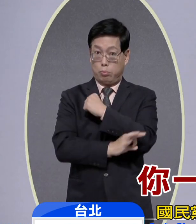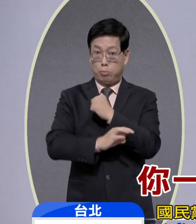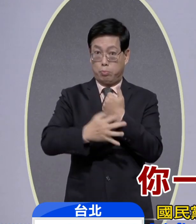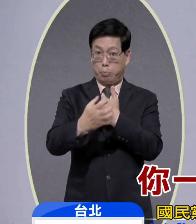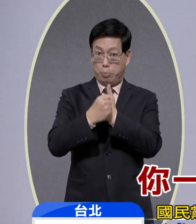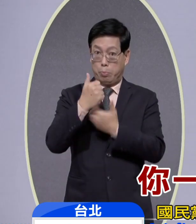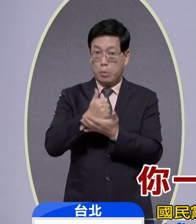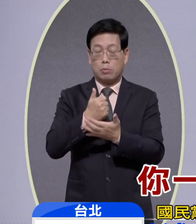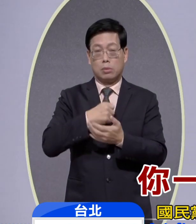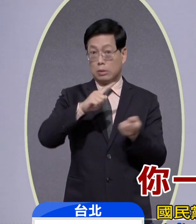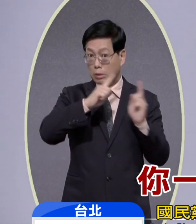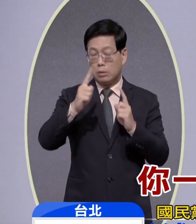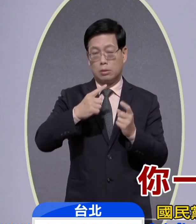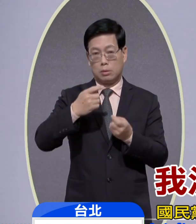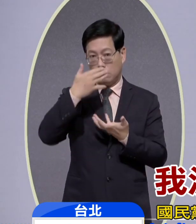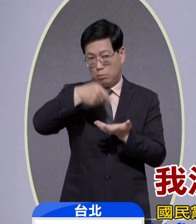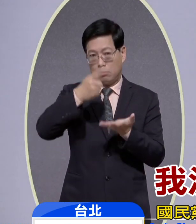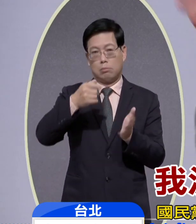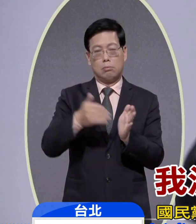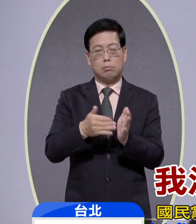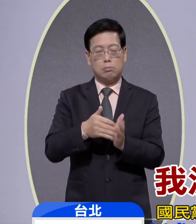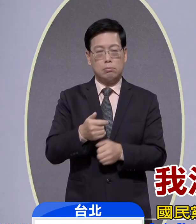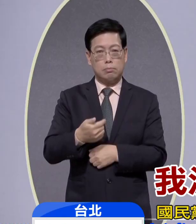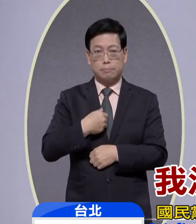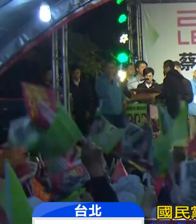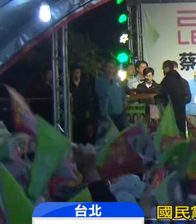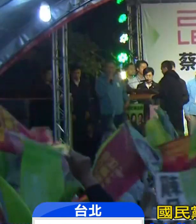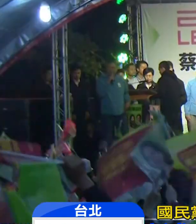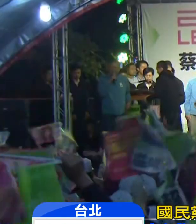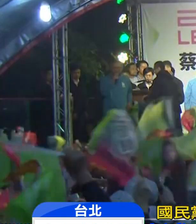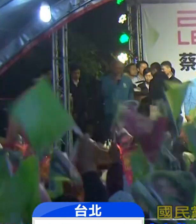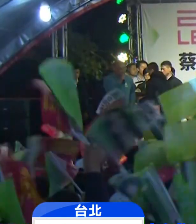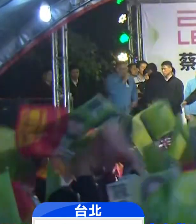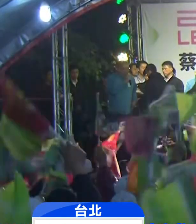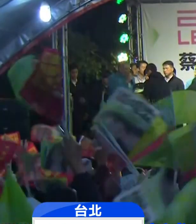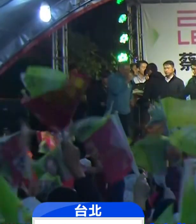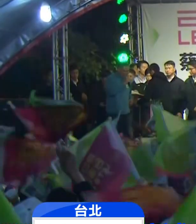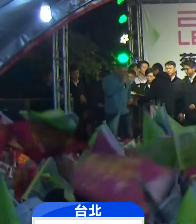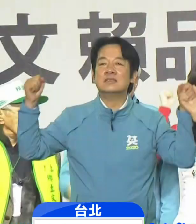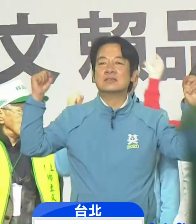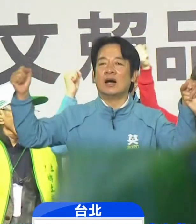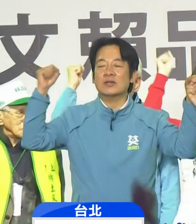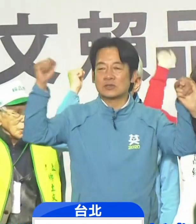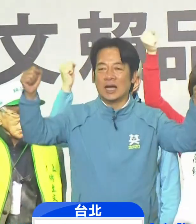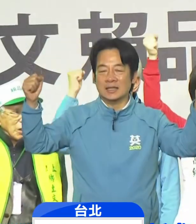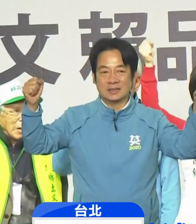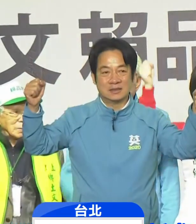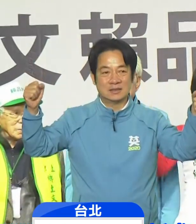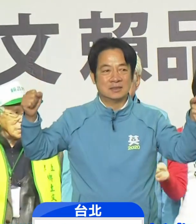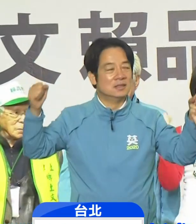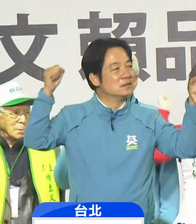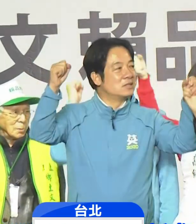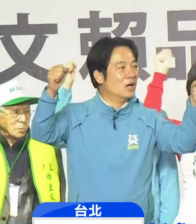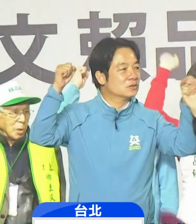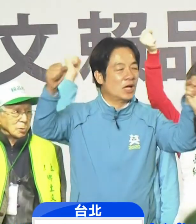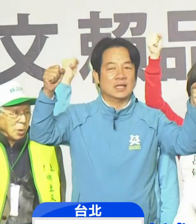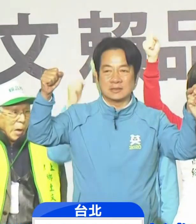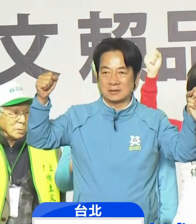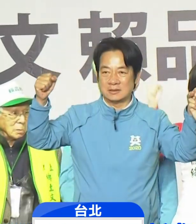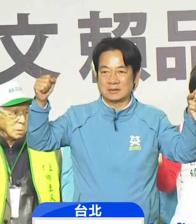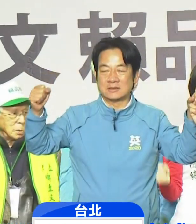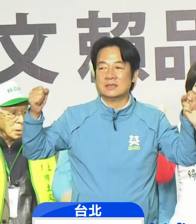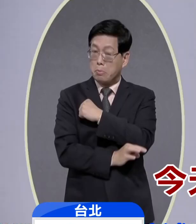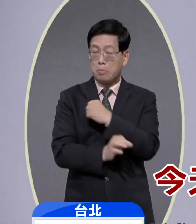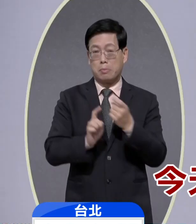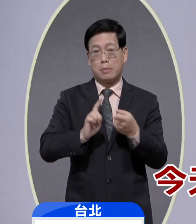到监狱你一天给我一顿饭就好我没有资格吃三顿饭反手在用金句沈比喻蔡总统遭派系绑架让政府融为竞